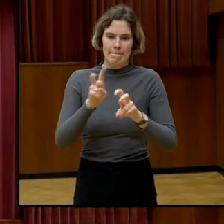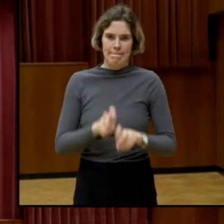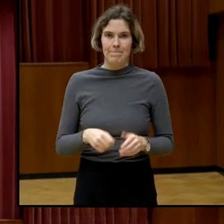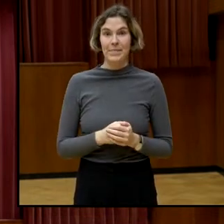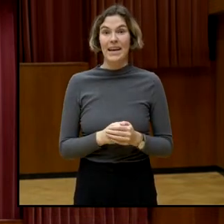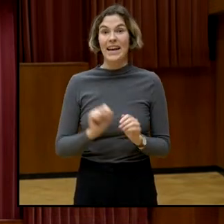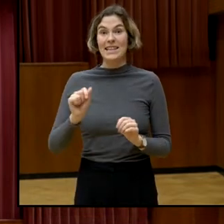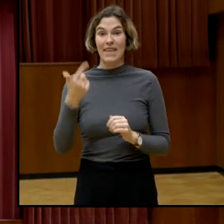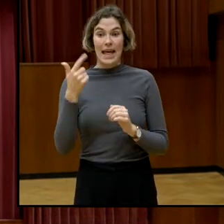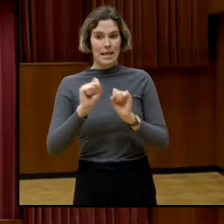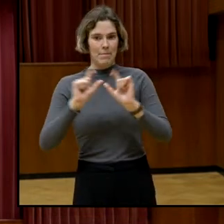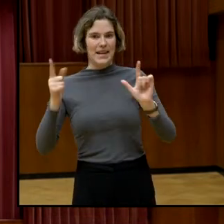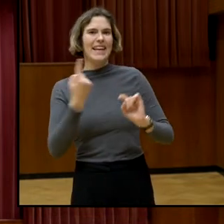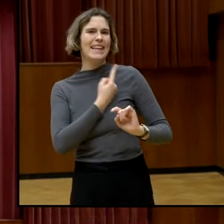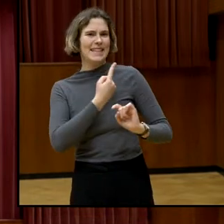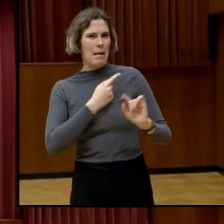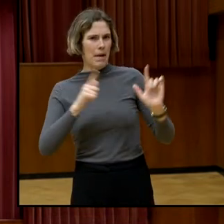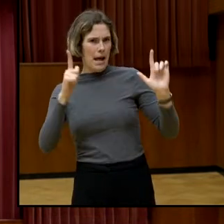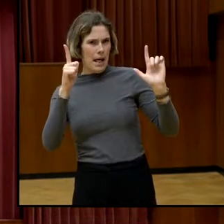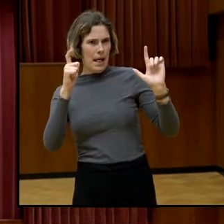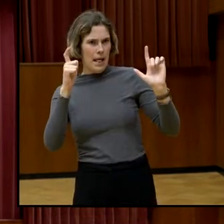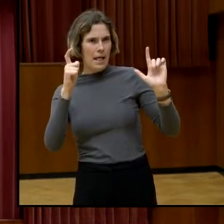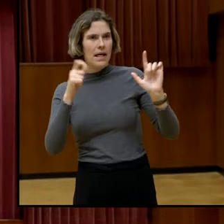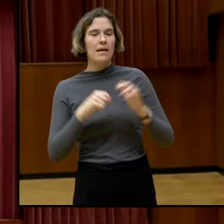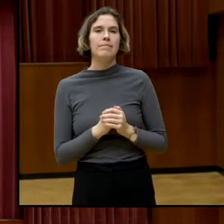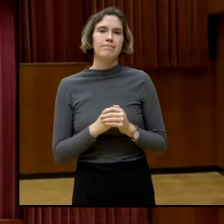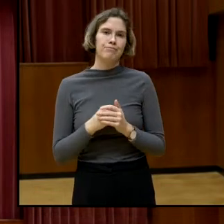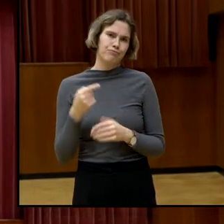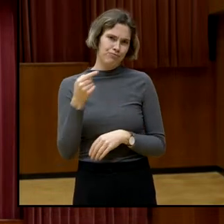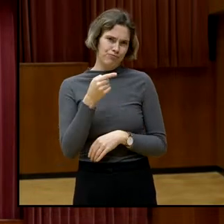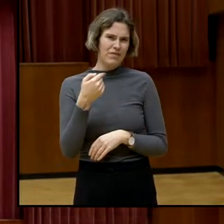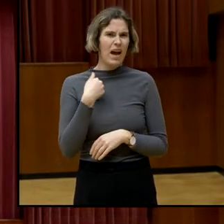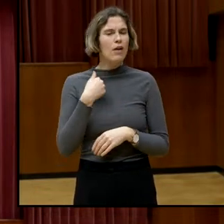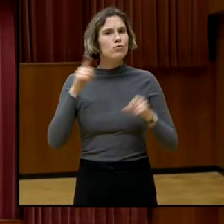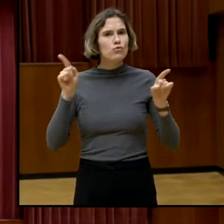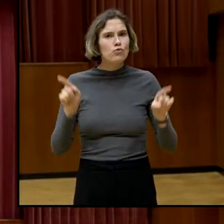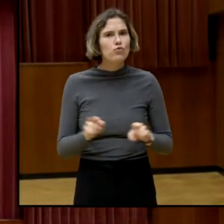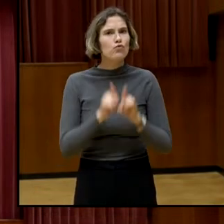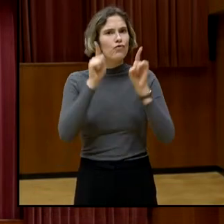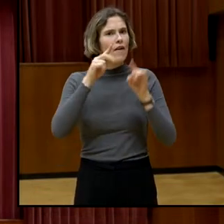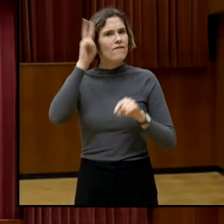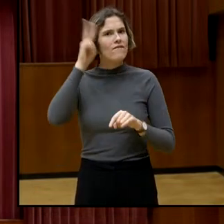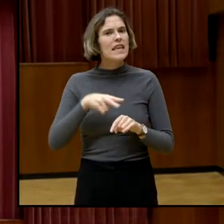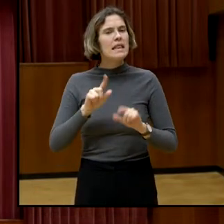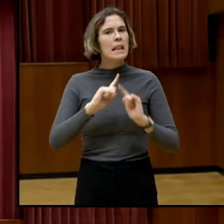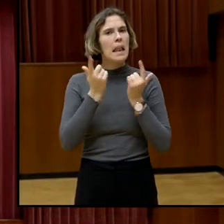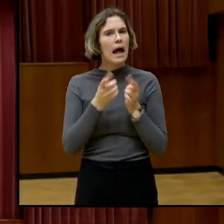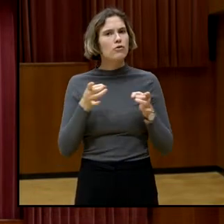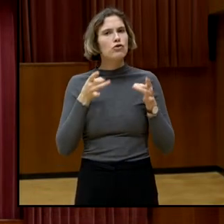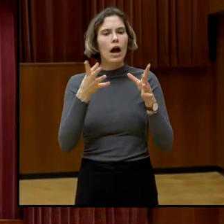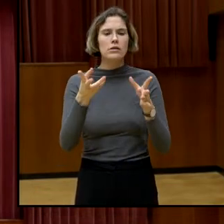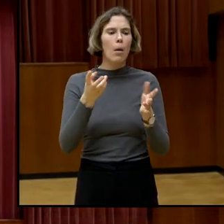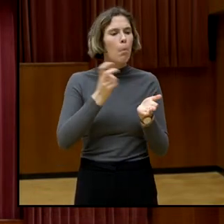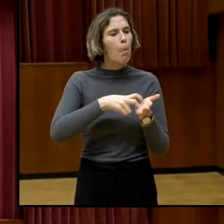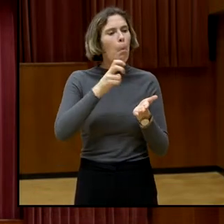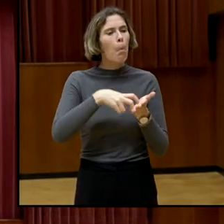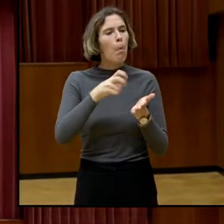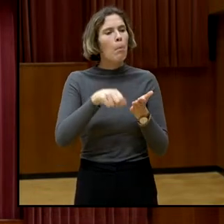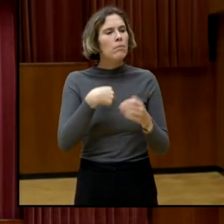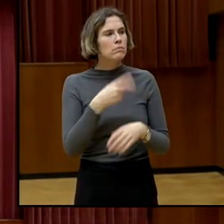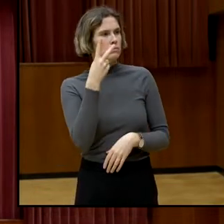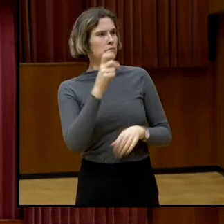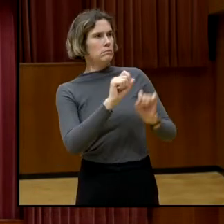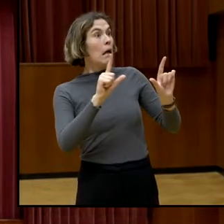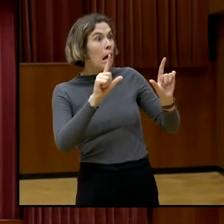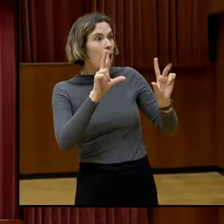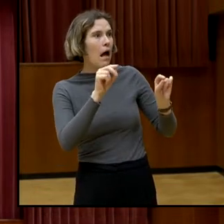ich selber aufgenommen. Da bin ich zufällig vorbeigegangen in Wien-Landstraße und ich finde das Bild recht interessant, weil das vieles, was wir